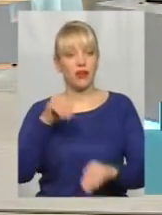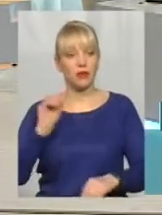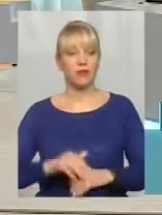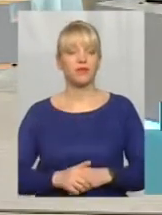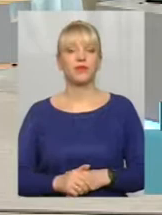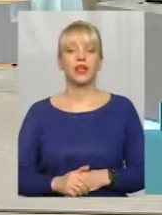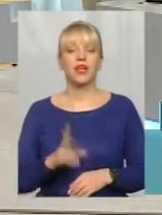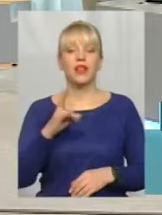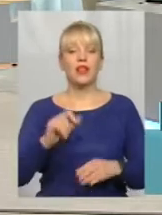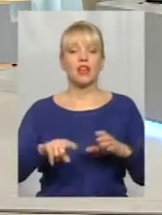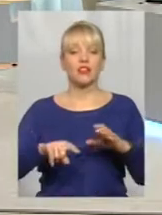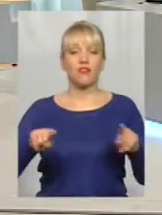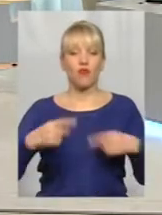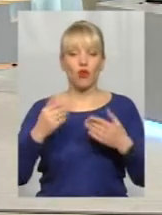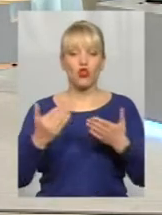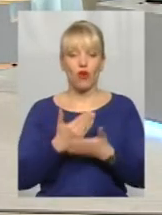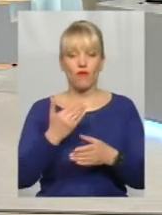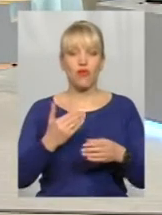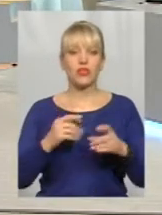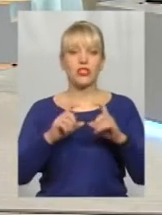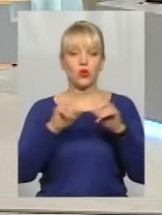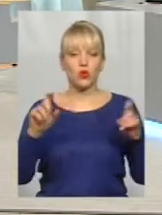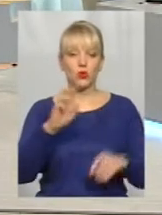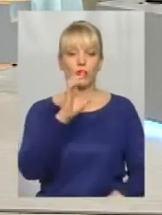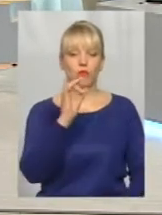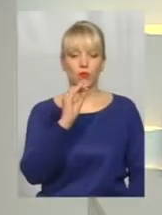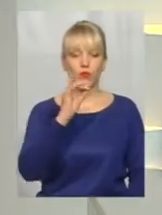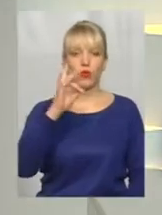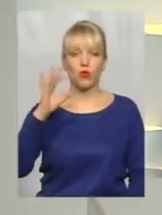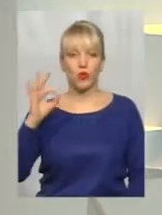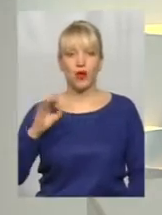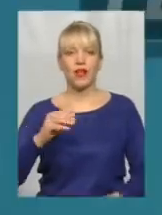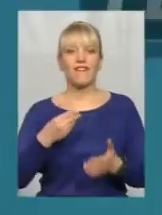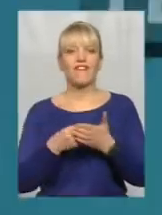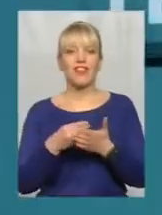На створення нової структури Бюро фінбезпеки також акцентував увагу президент.